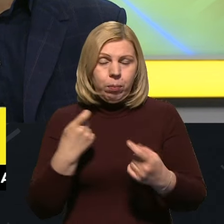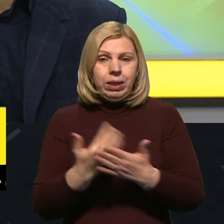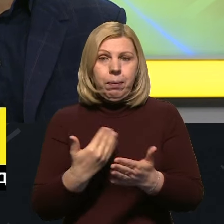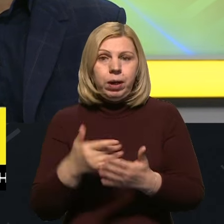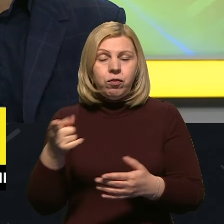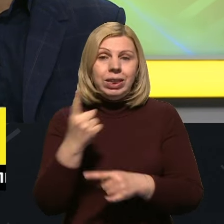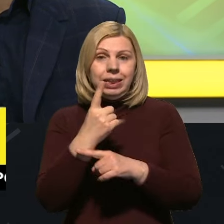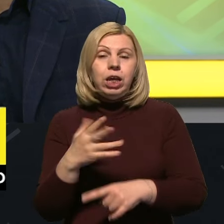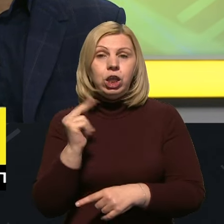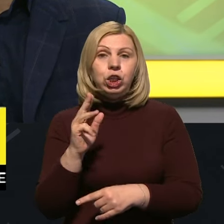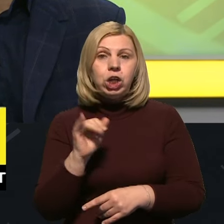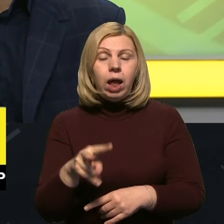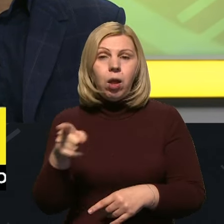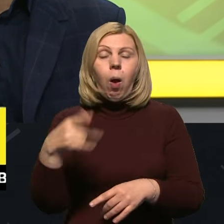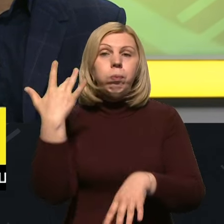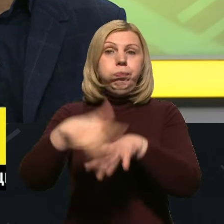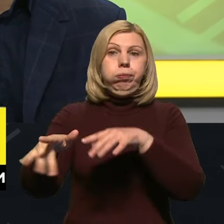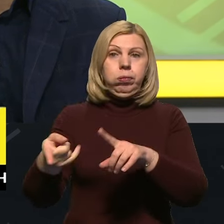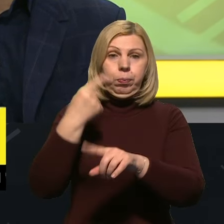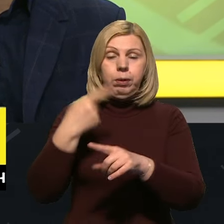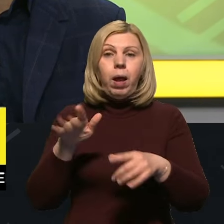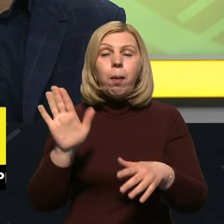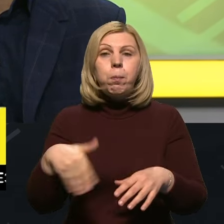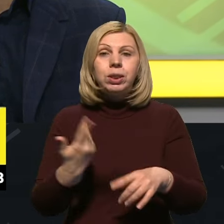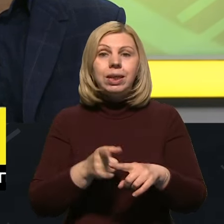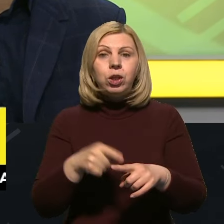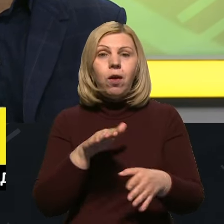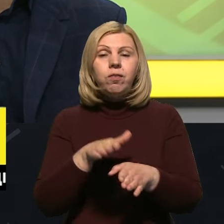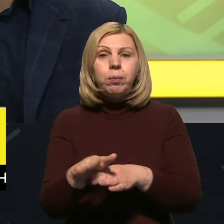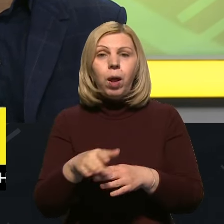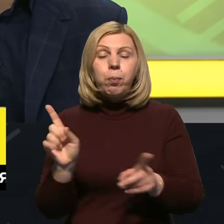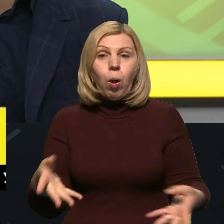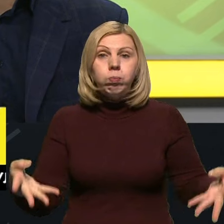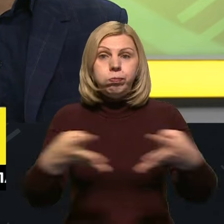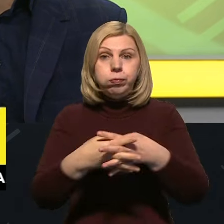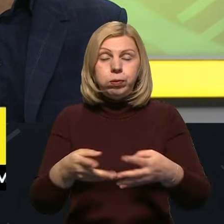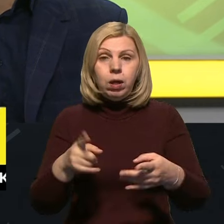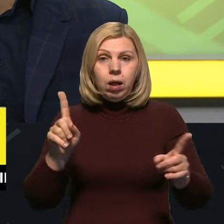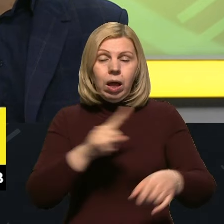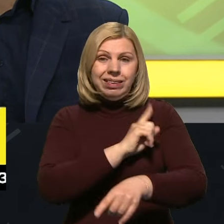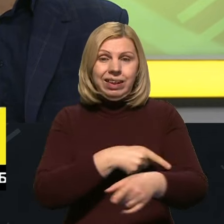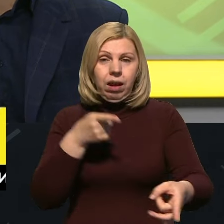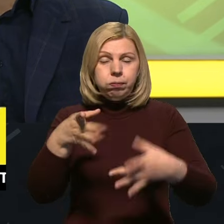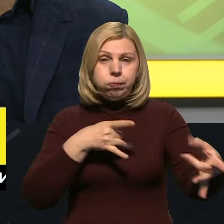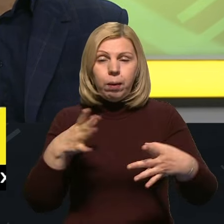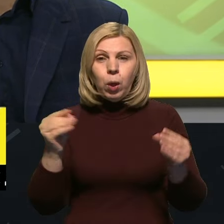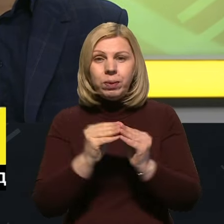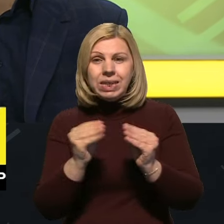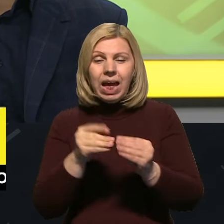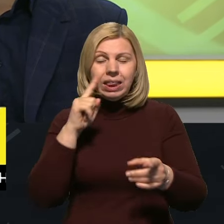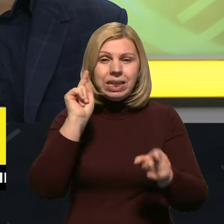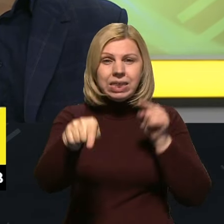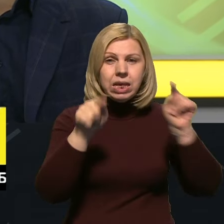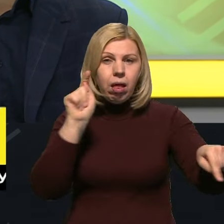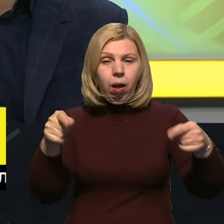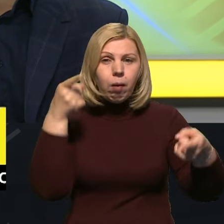вони запустили кинжал і його підбили. Після цього був здійснений, комбінований, масштабна атака. Там одночасно летіли десятки тілей по